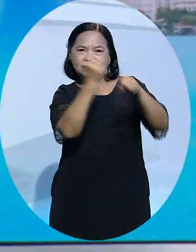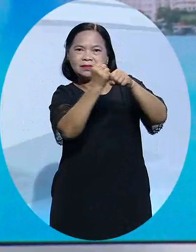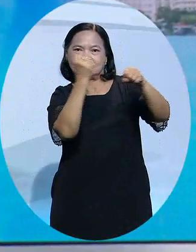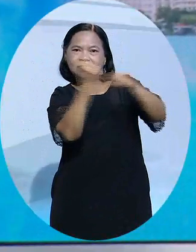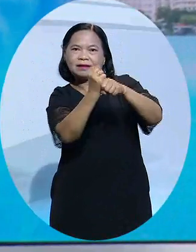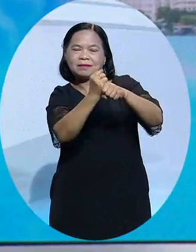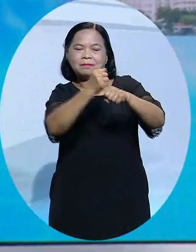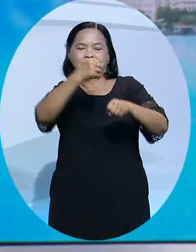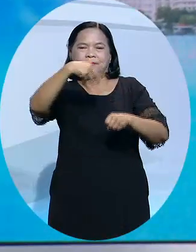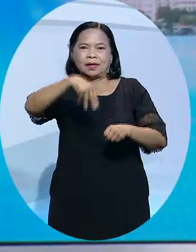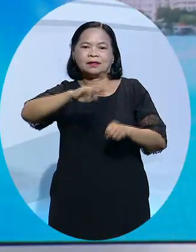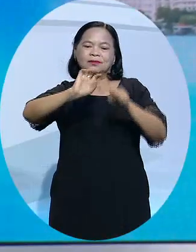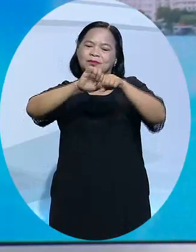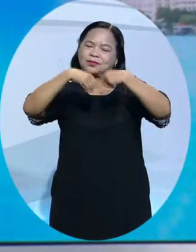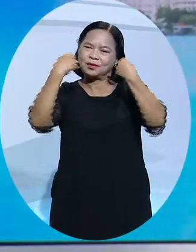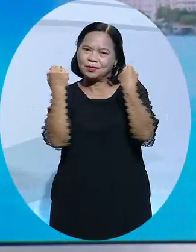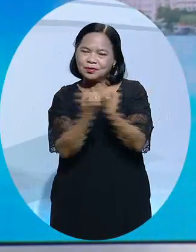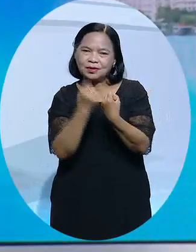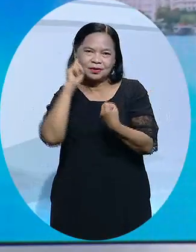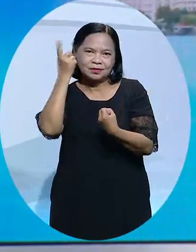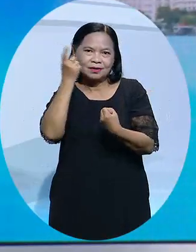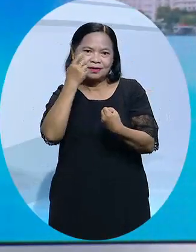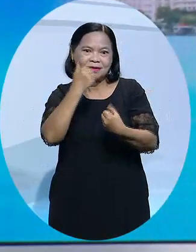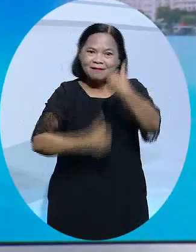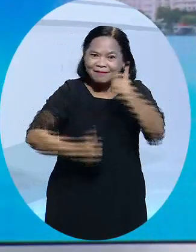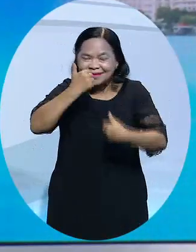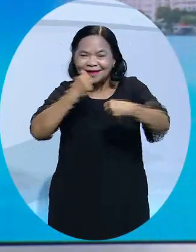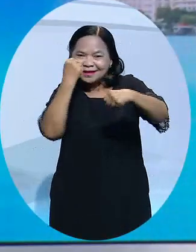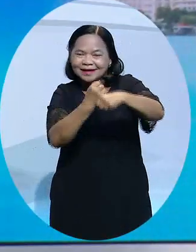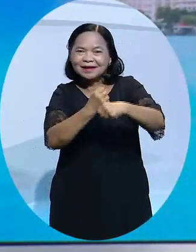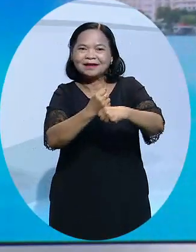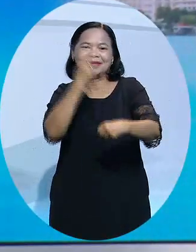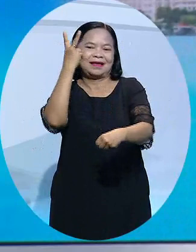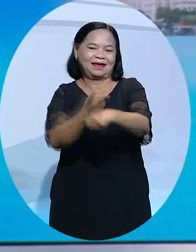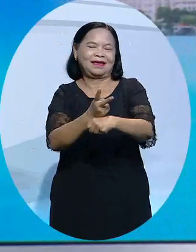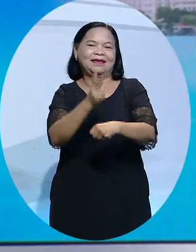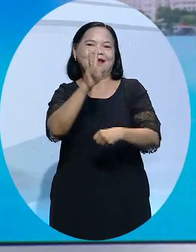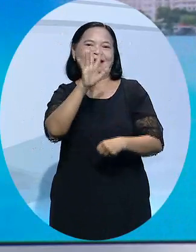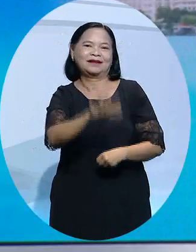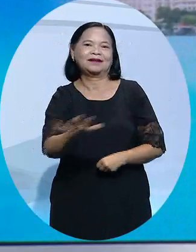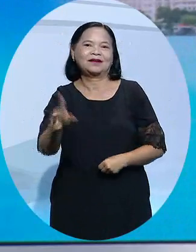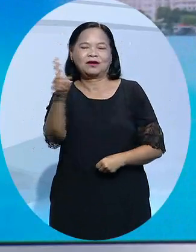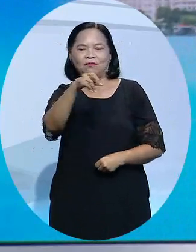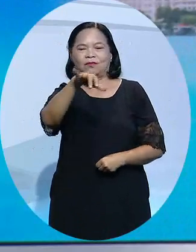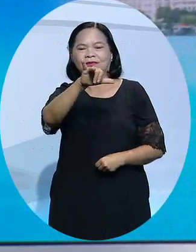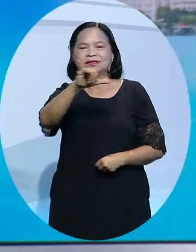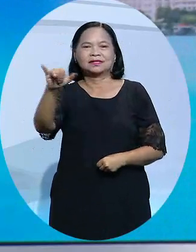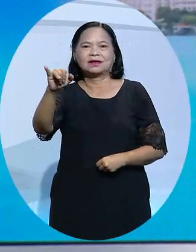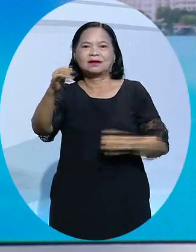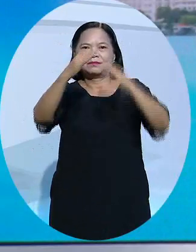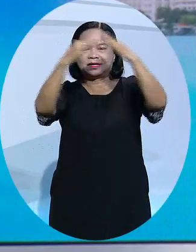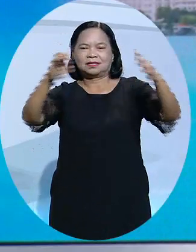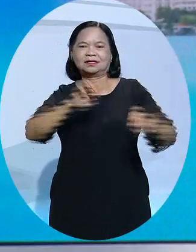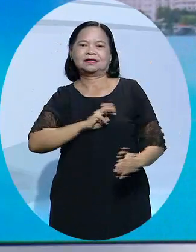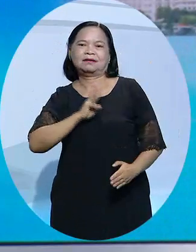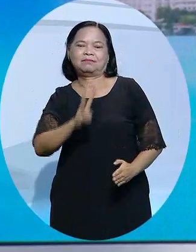Mr.Q, tổ chức lần đầu tiên dưới hình thức cuộc thi hướng nghiệp đã thu hút hơn 2.000 học sinh từ 160 trường trung học phổ thông tại TP